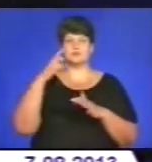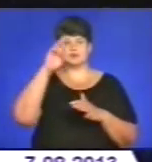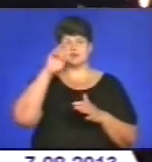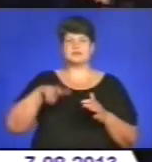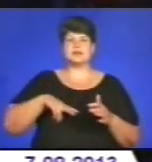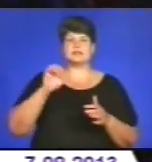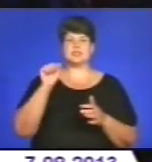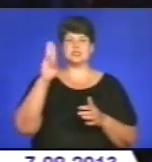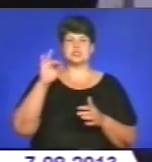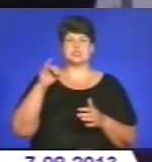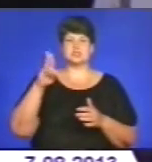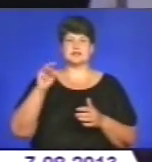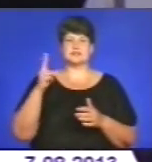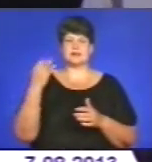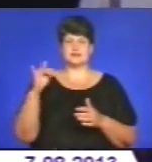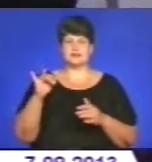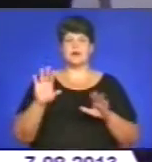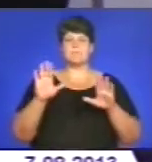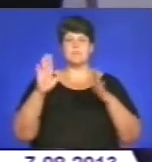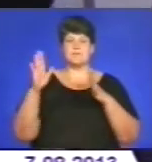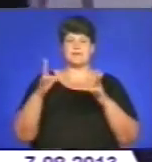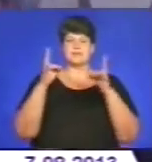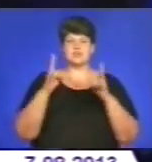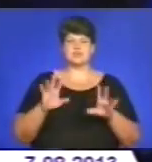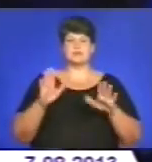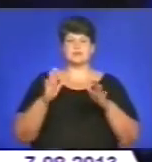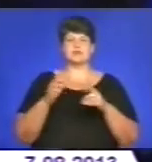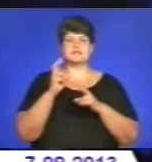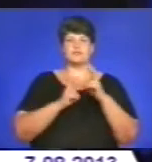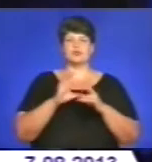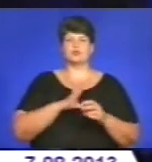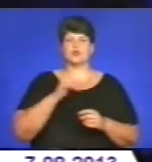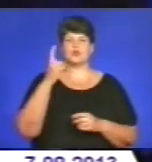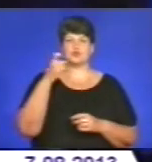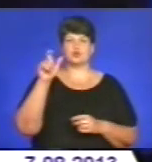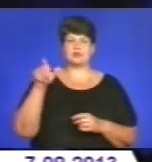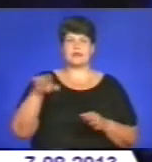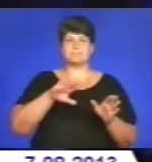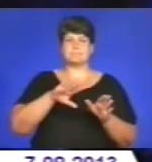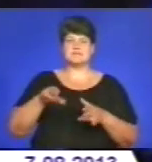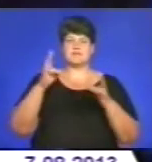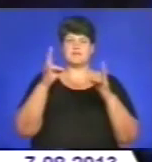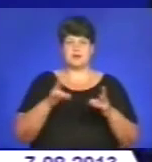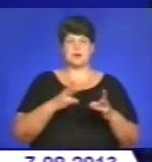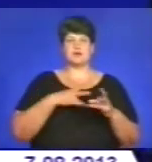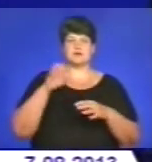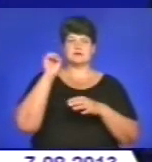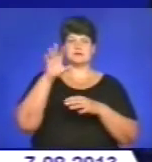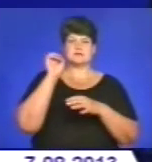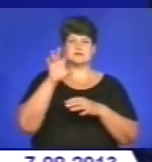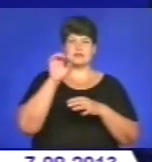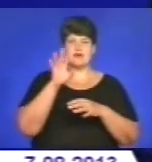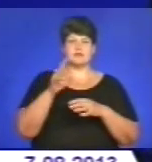Шишацький. На момент нещастого випадку на заводі знаходилося близько ста осіб. Після аварії була вимкнена сирена з повіщення населення, але її